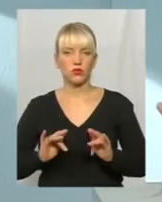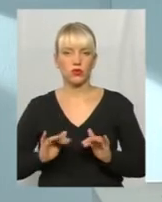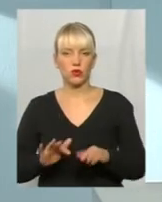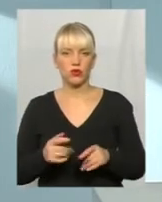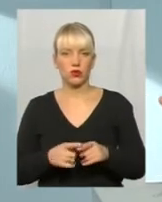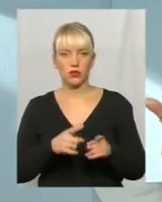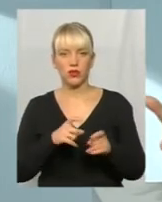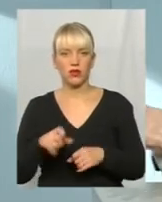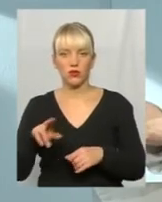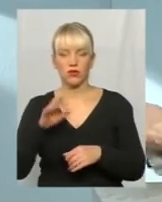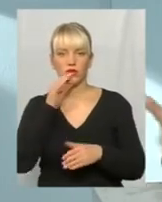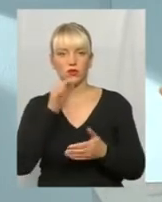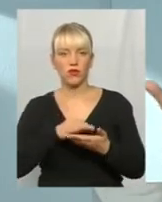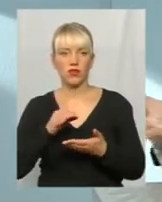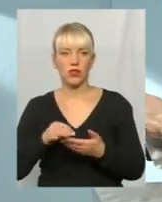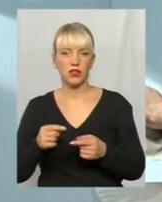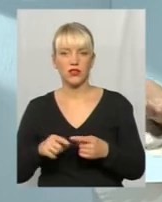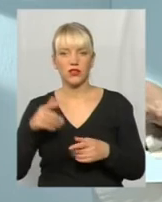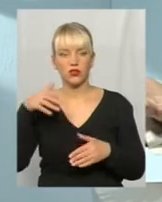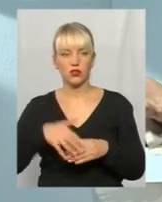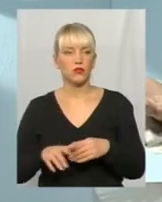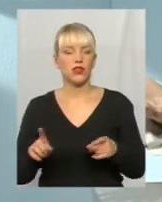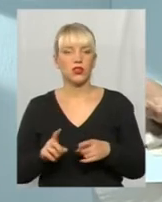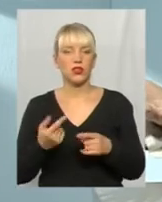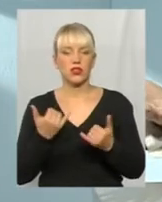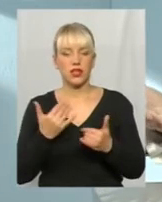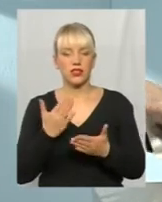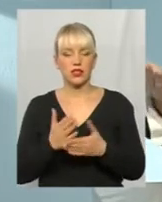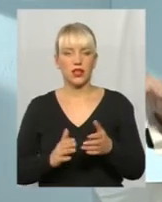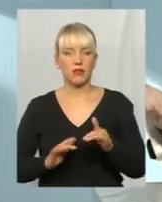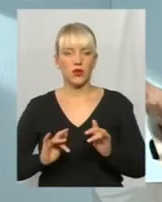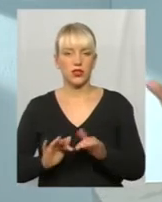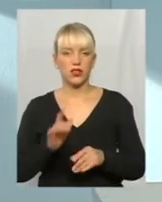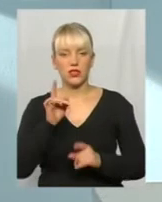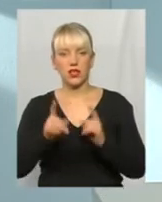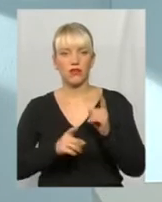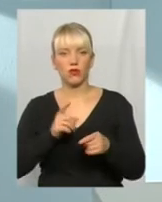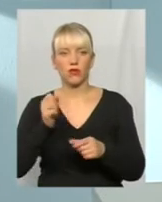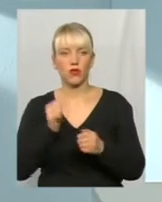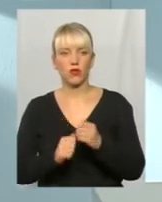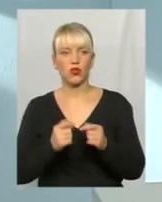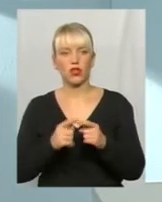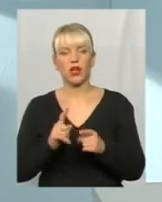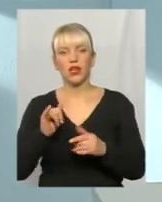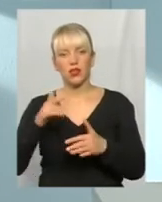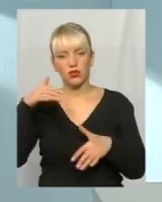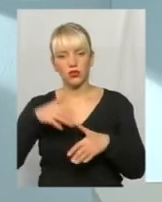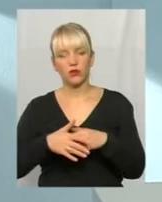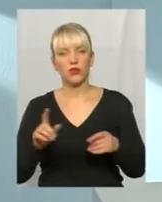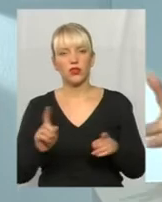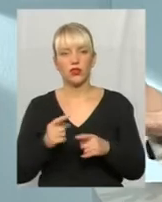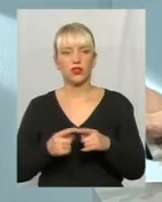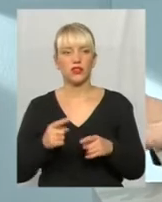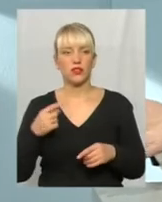притягнення до відповідальності. Зрозуміло, що… Бачу, що йдуть такі процеси реформування майже в кожній галузі. Абсолютно. І тим більше, що вони розуміють, що вони перші